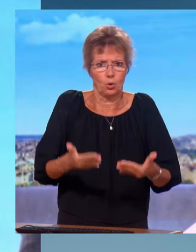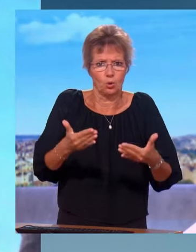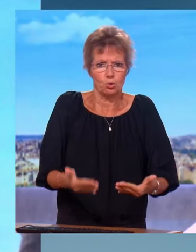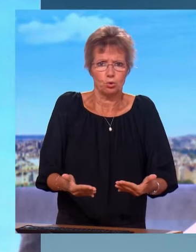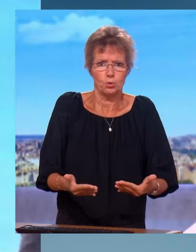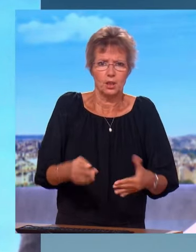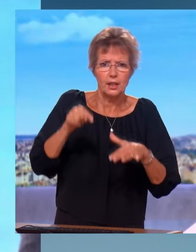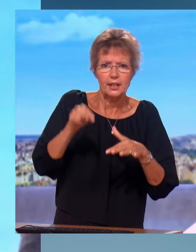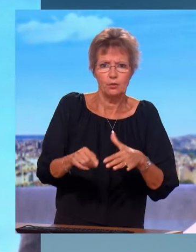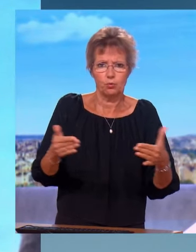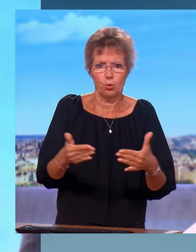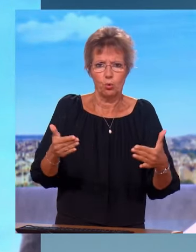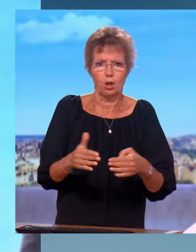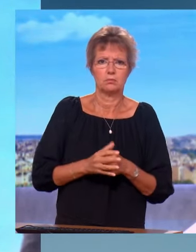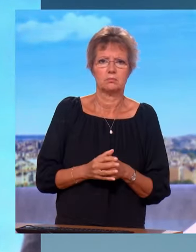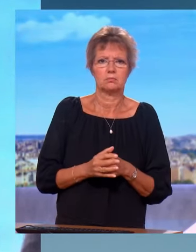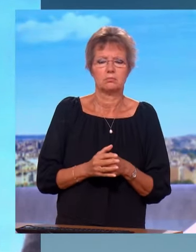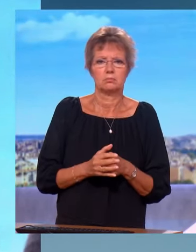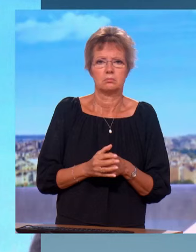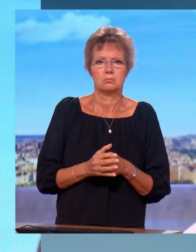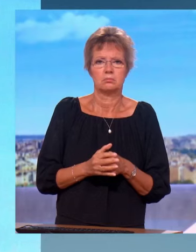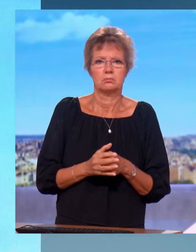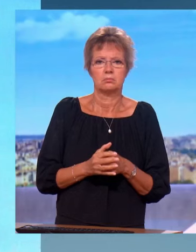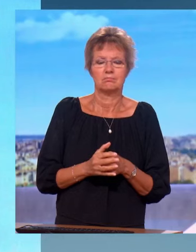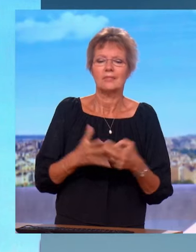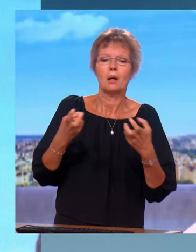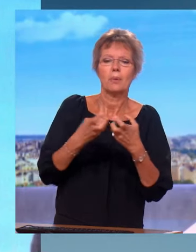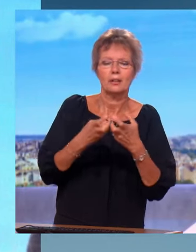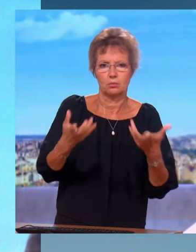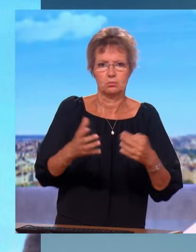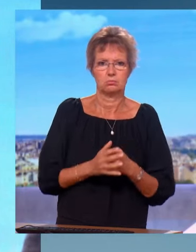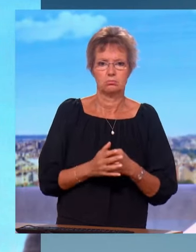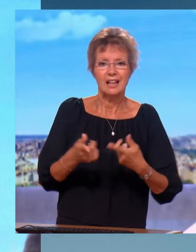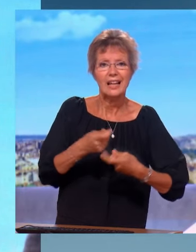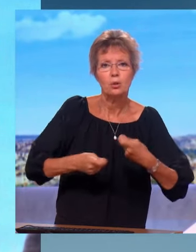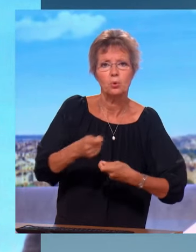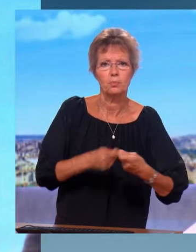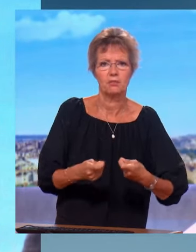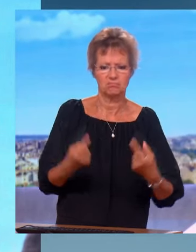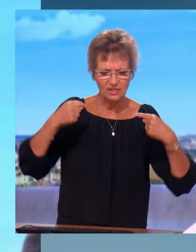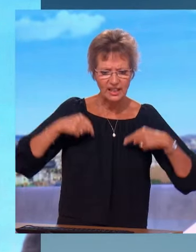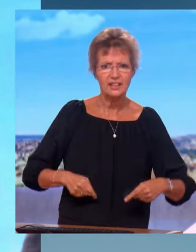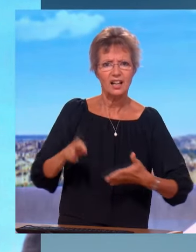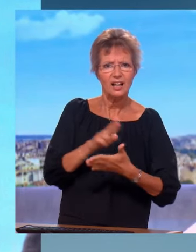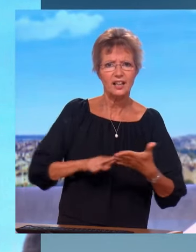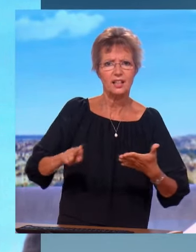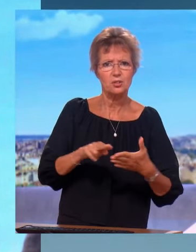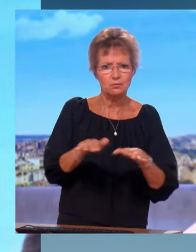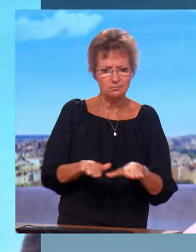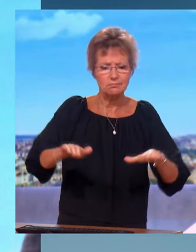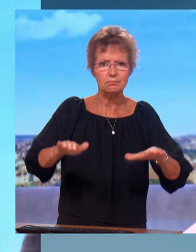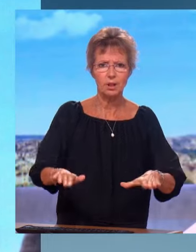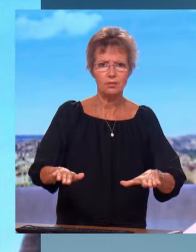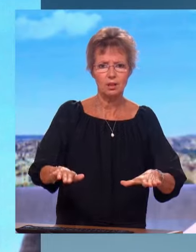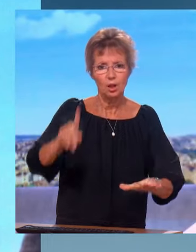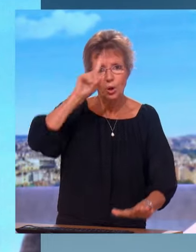l'empilement des structures et les doublants. Plutôt qu'on ait encore, par exemple, en matière économique, l'État et les régions. Pourquoi dans ces conditions-là, ce ne sont